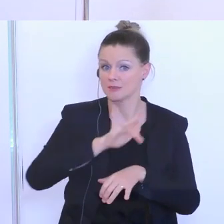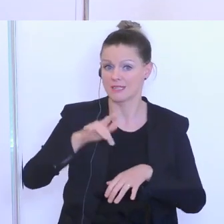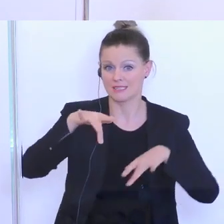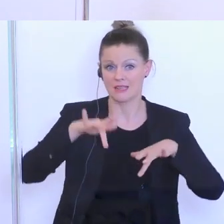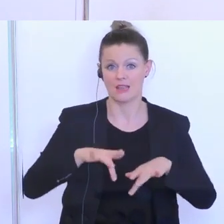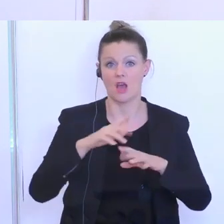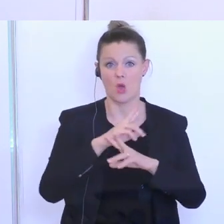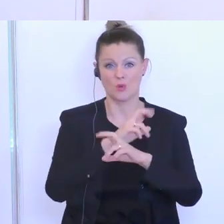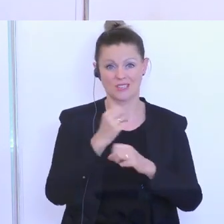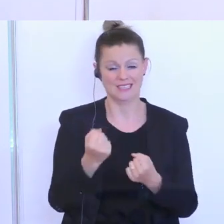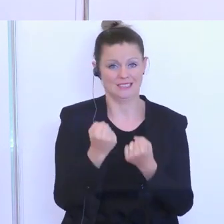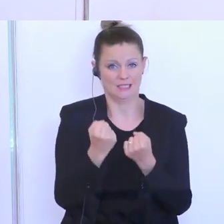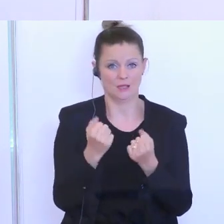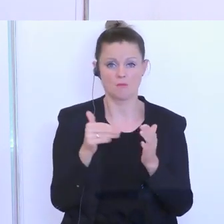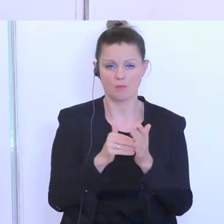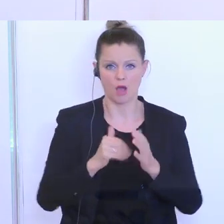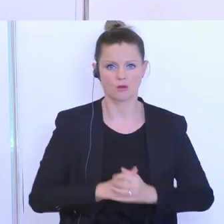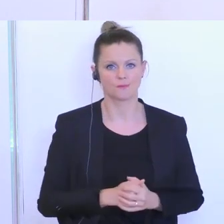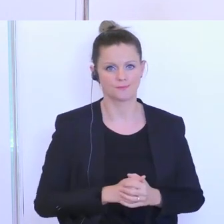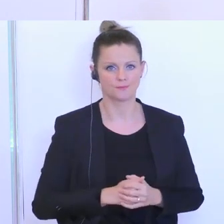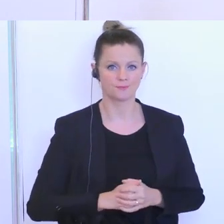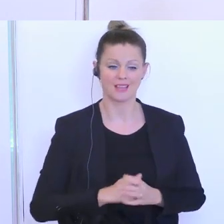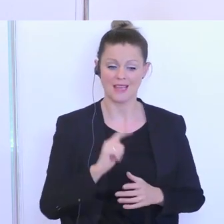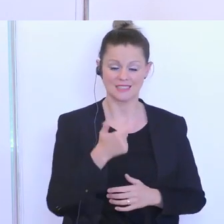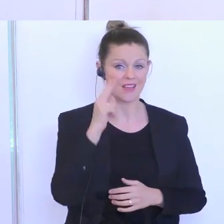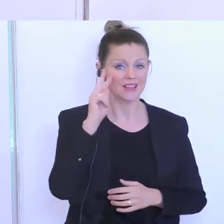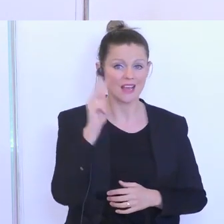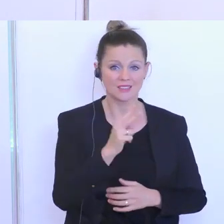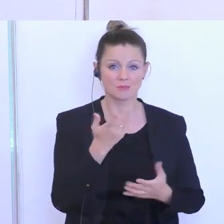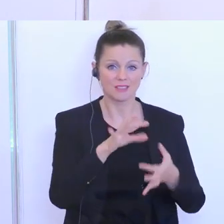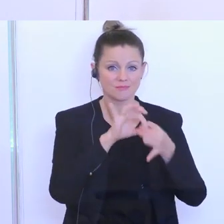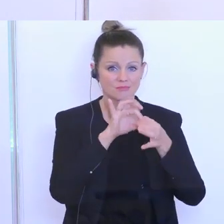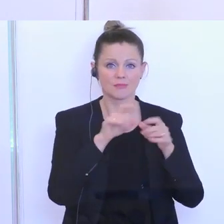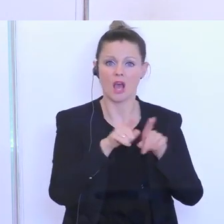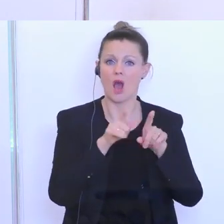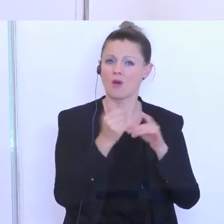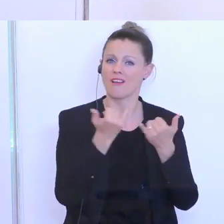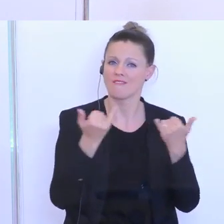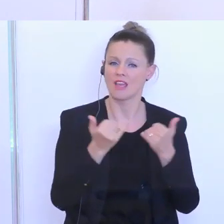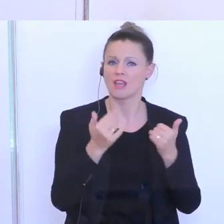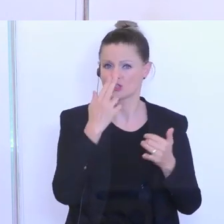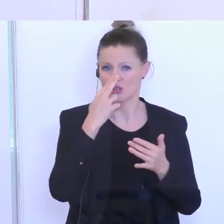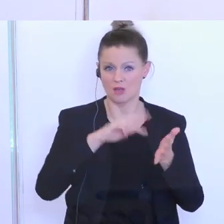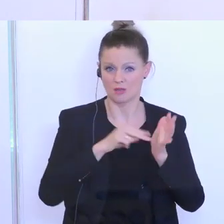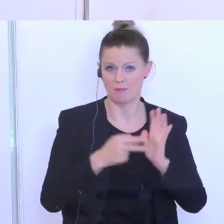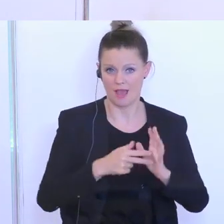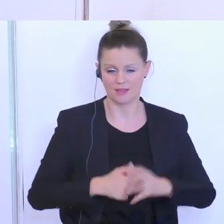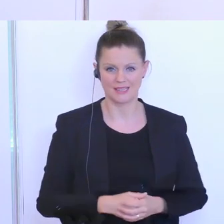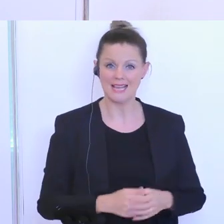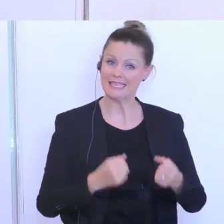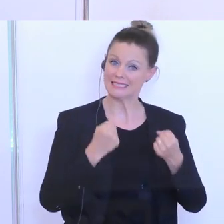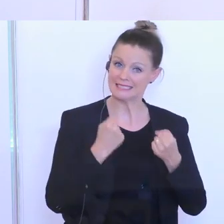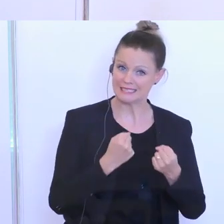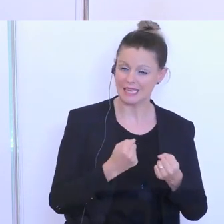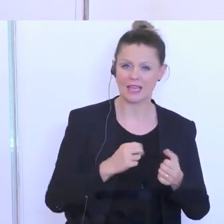Österreich abzusichern. Ein zweiter Aspekt ist sicherlich auch die Planbarkeit. Sicherheit und